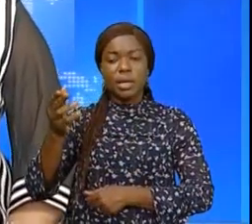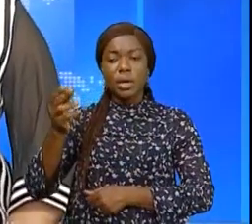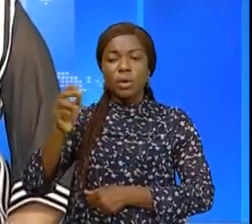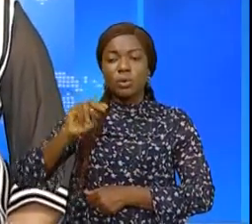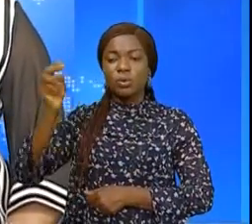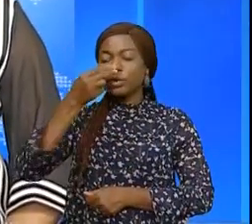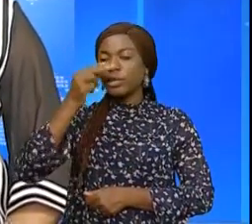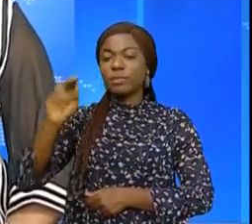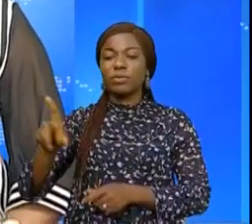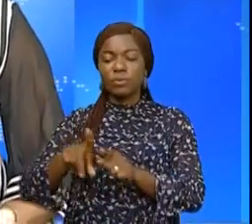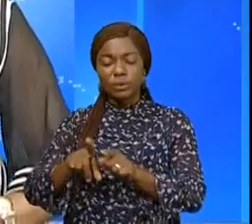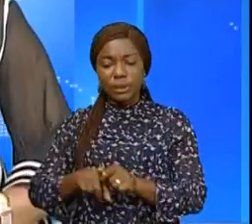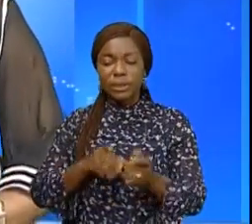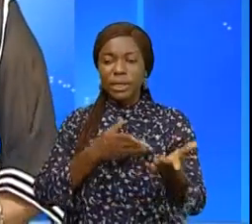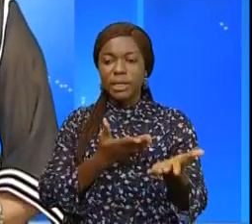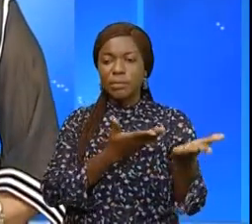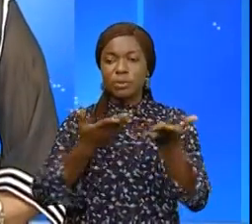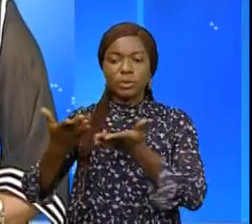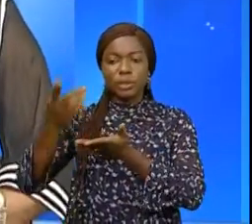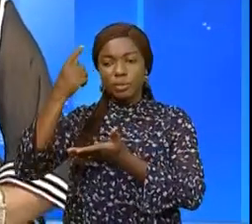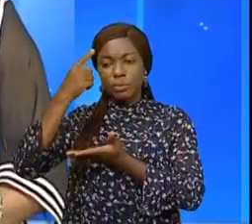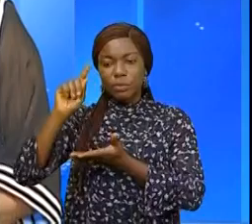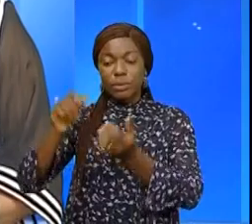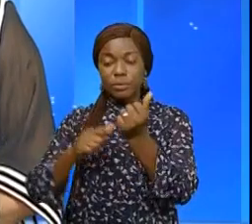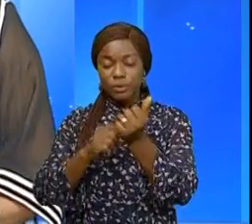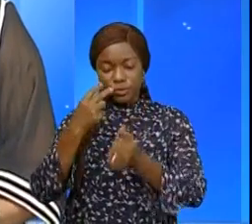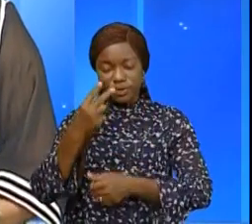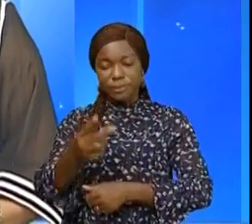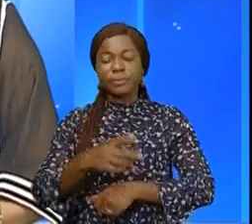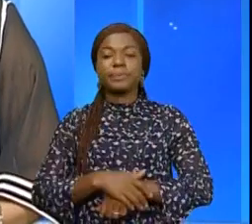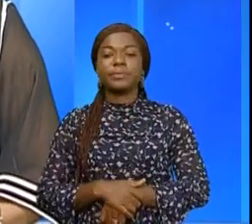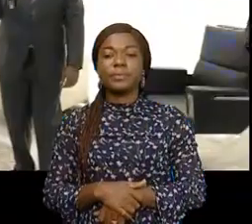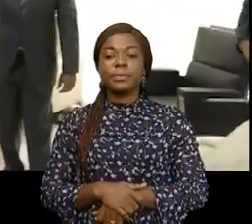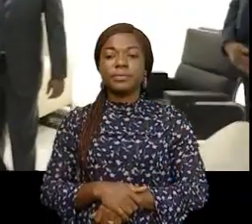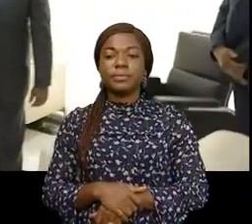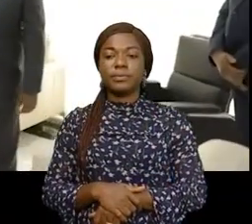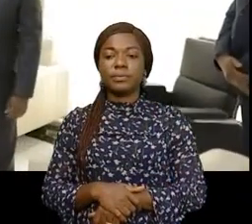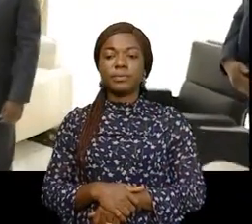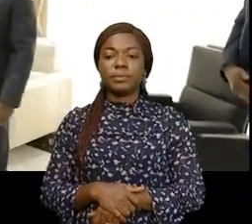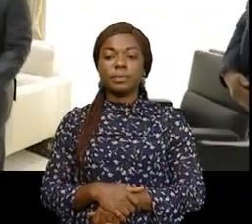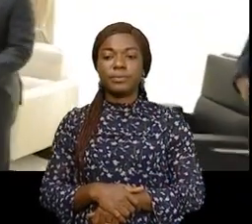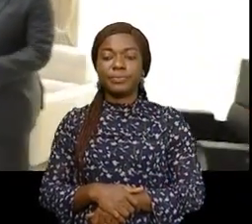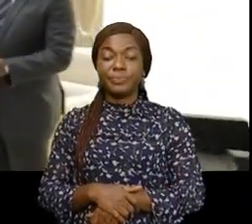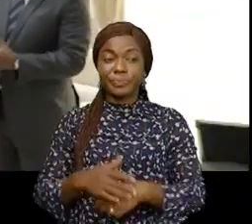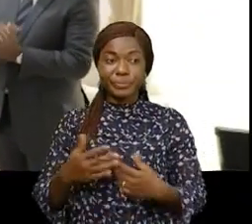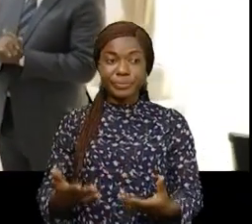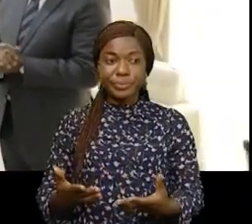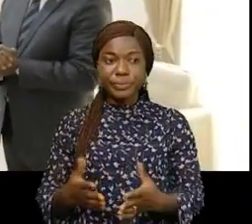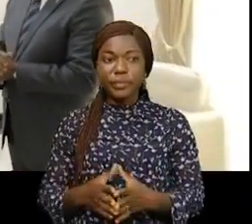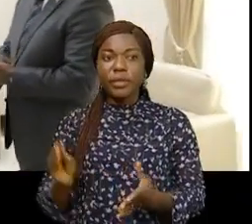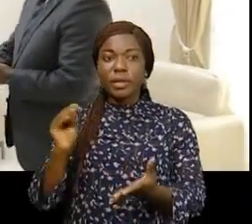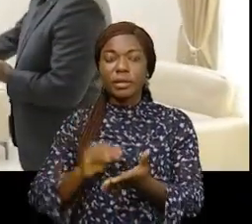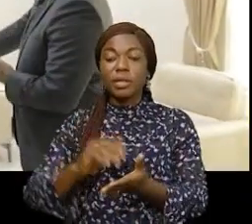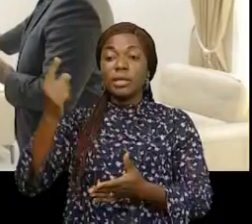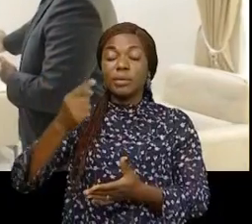également de l'aide à apporter aux victimes. reportage. Que retenir du tête-à-tête le Premier